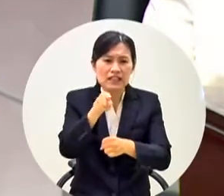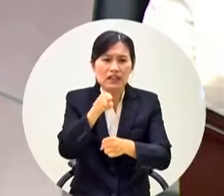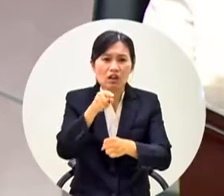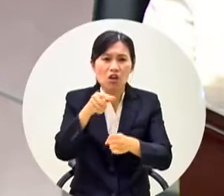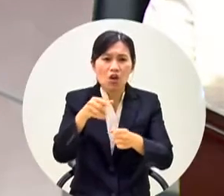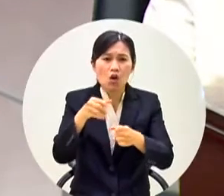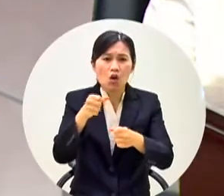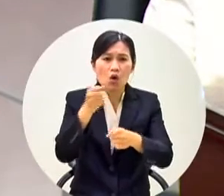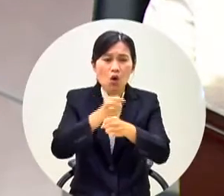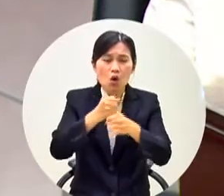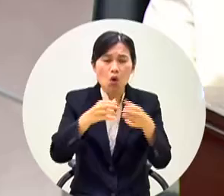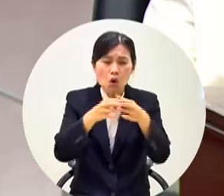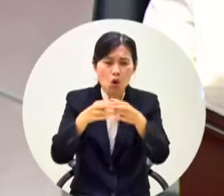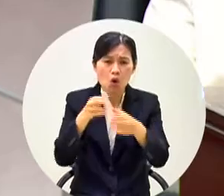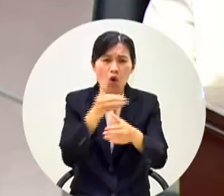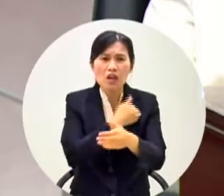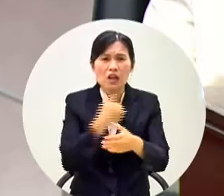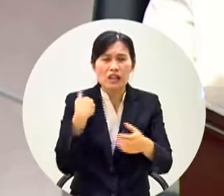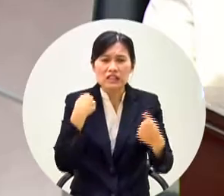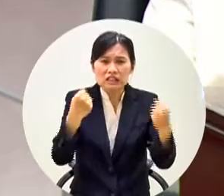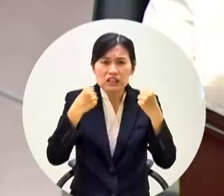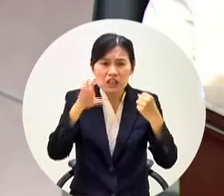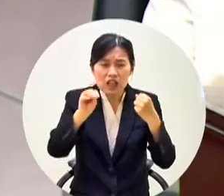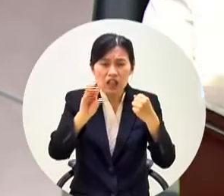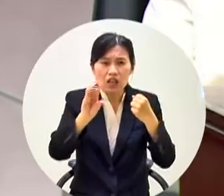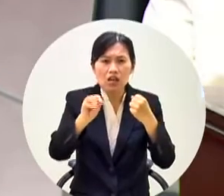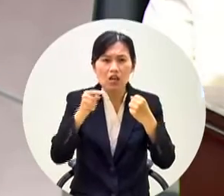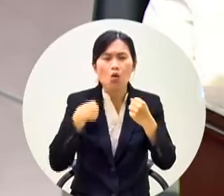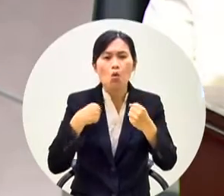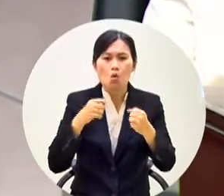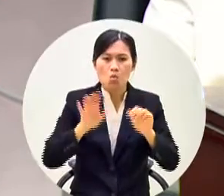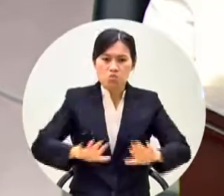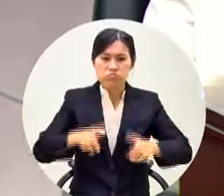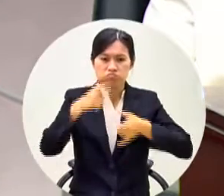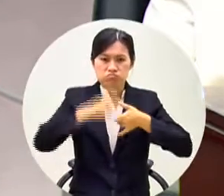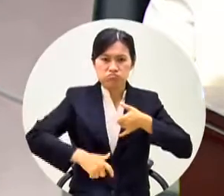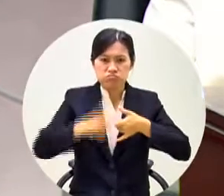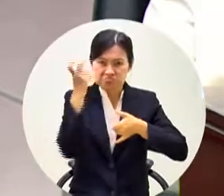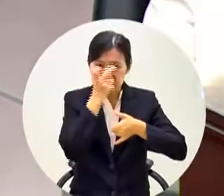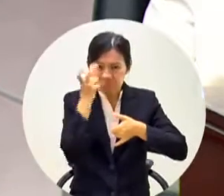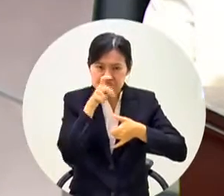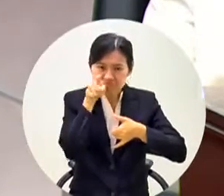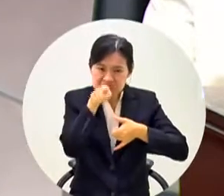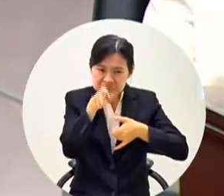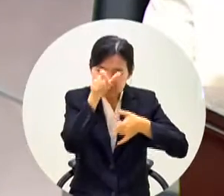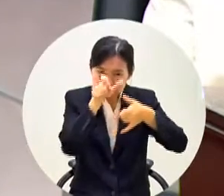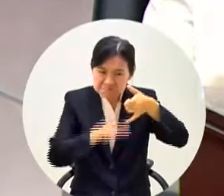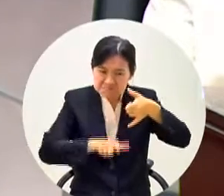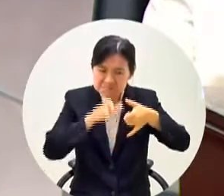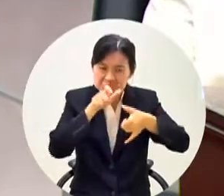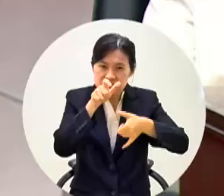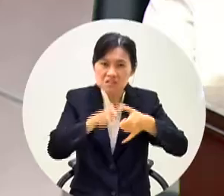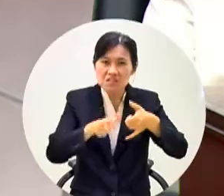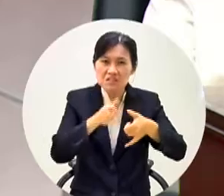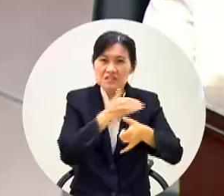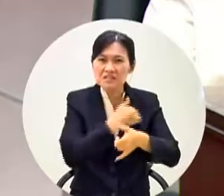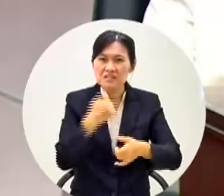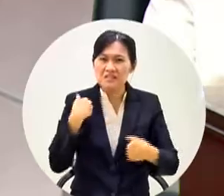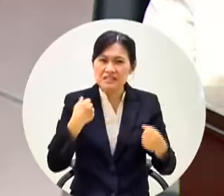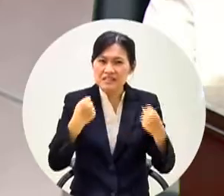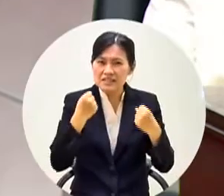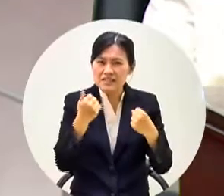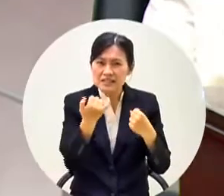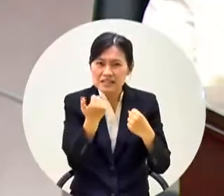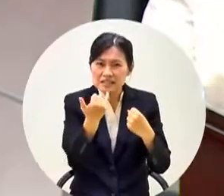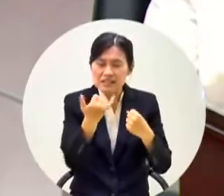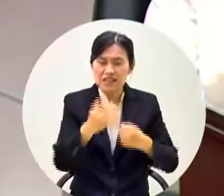他要想選總統所以本席要檢視一下他的能力好我們先來